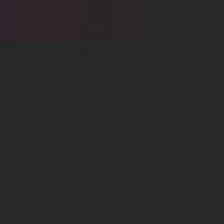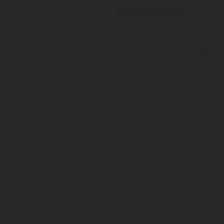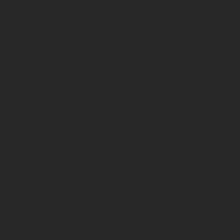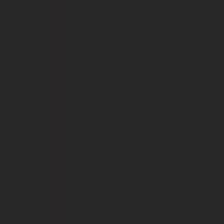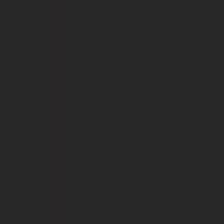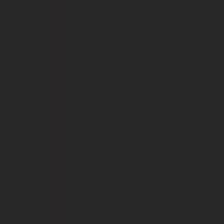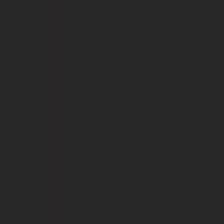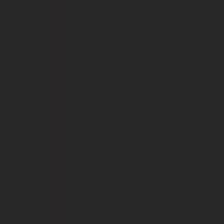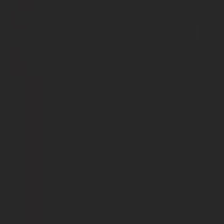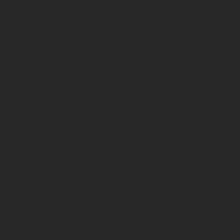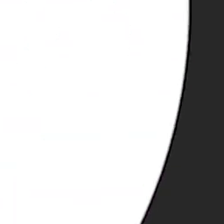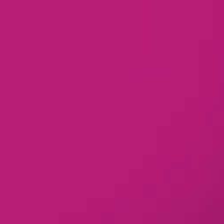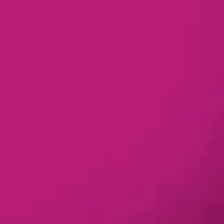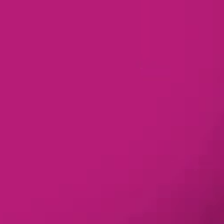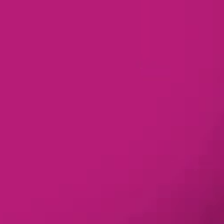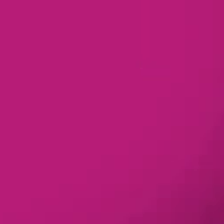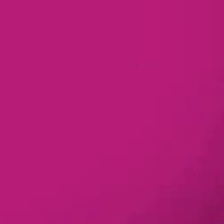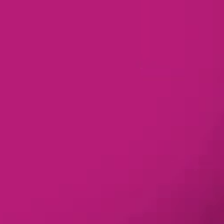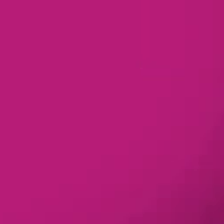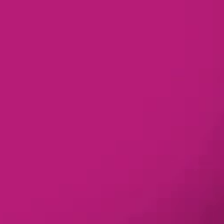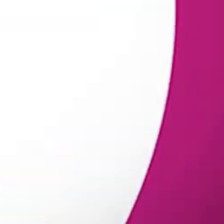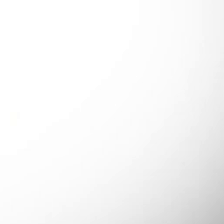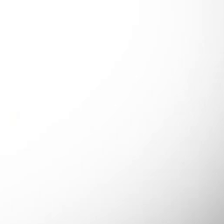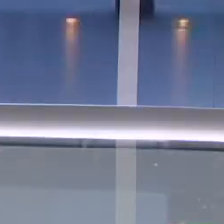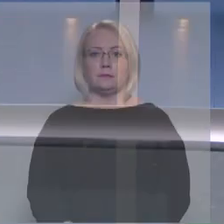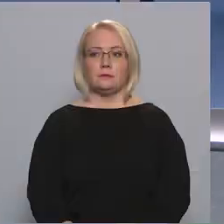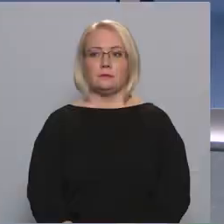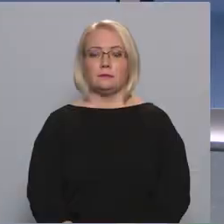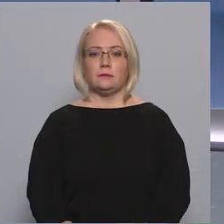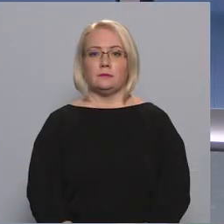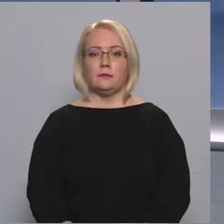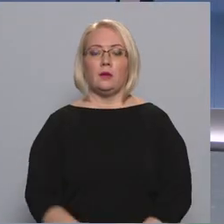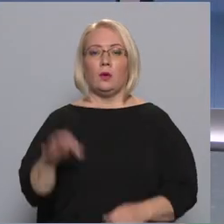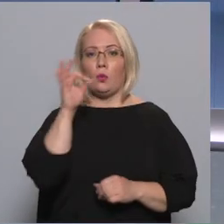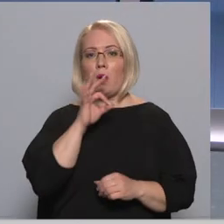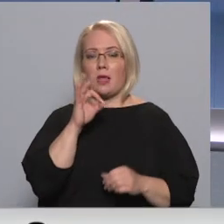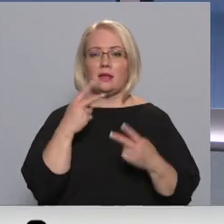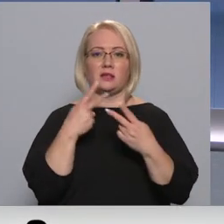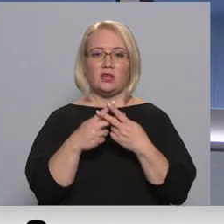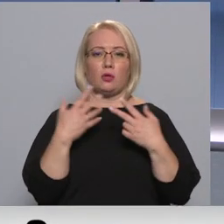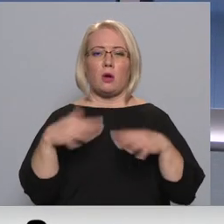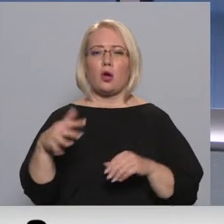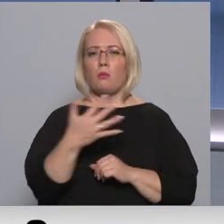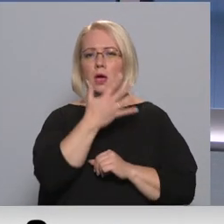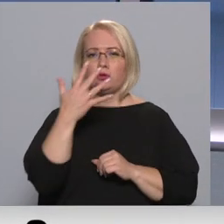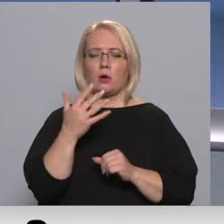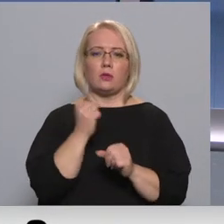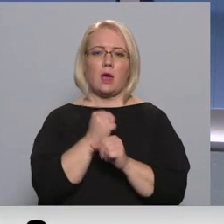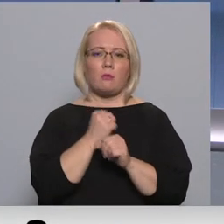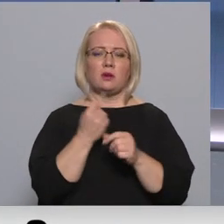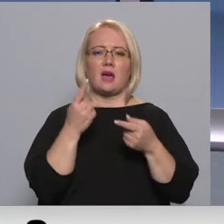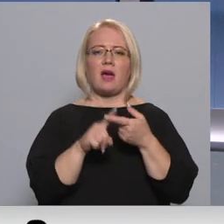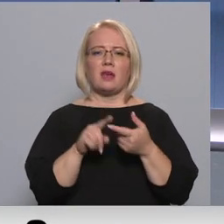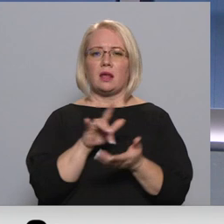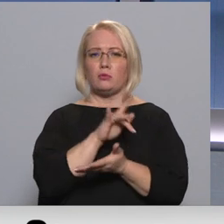Re! Viss ēters ir te! Olēnas cietumā jau piecus gadus darbojas atkarību